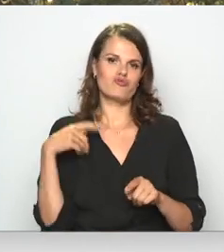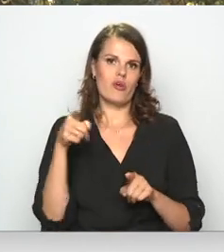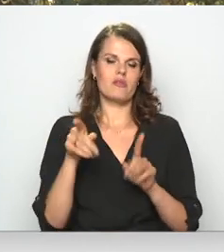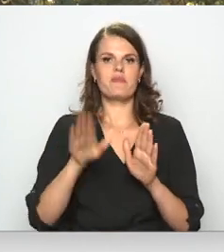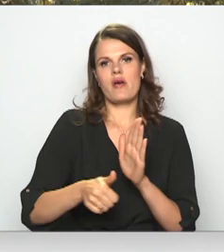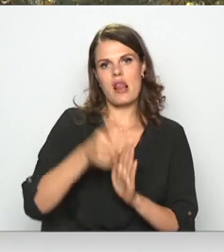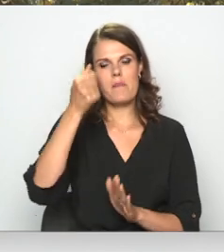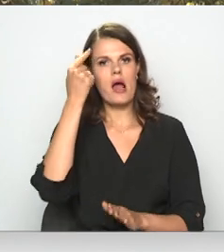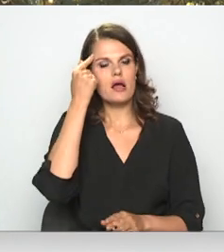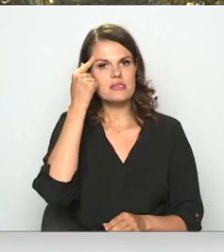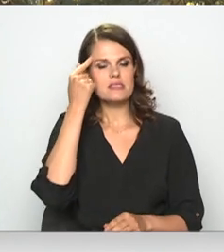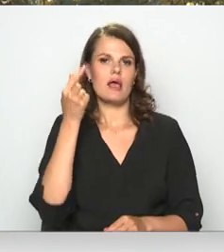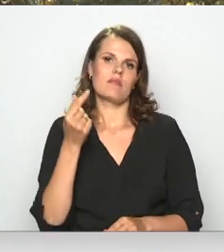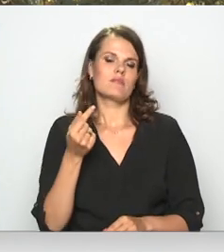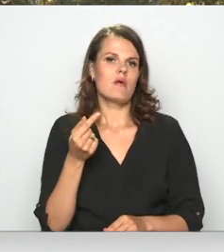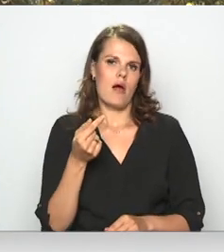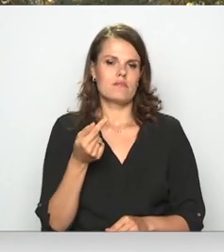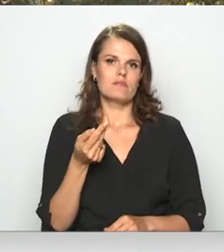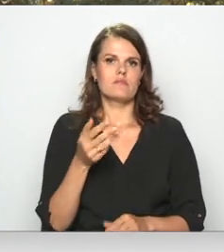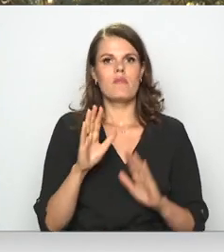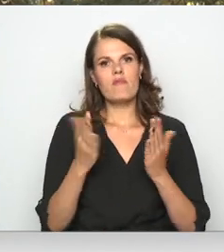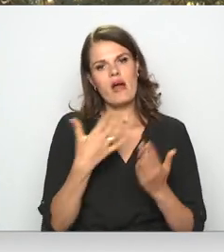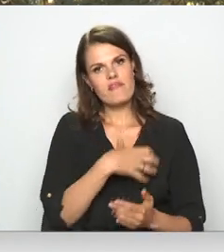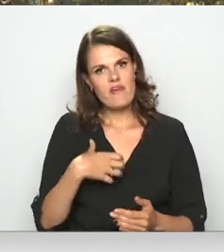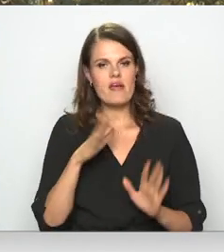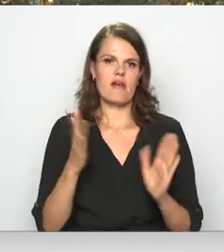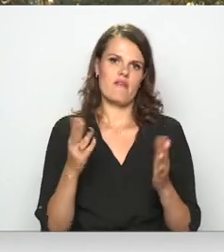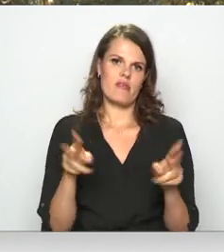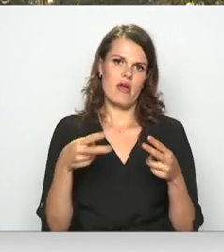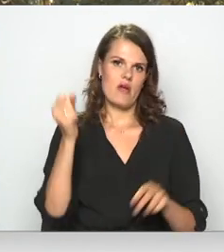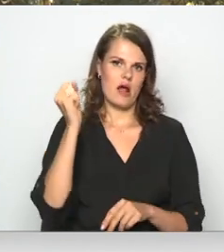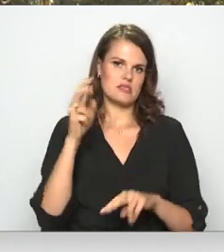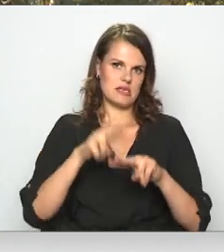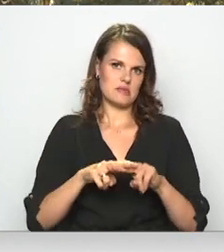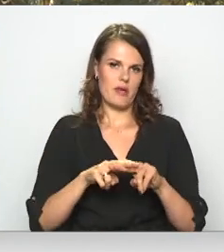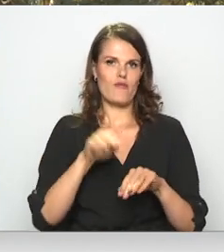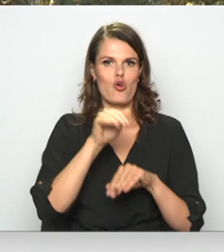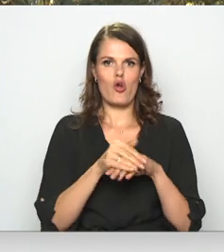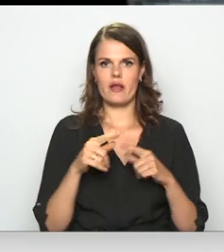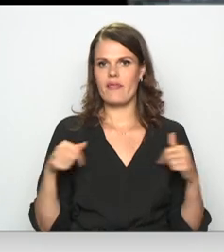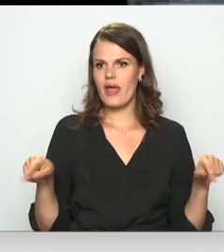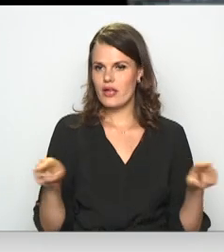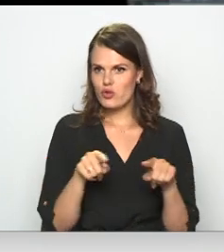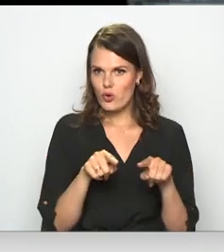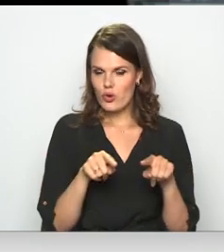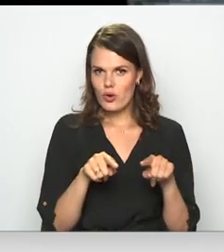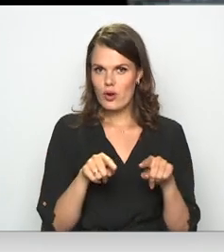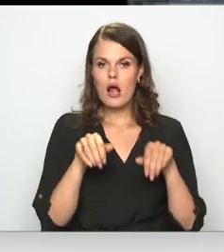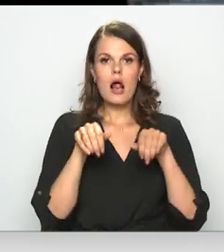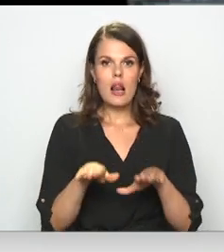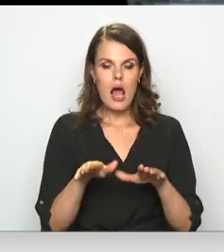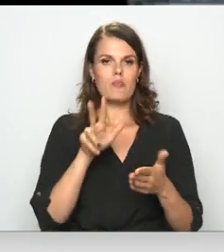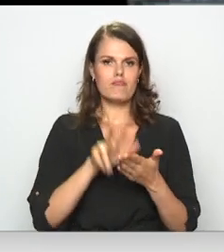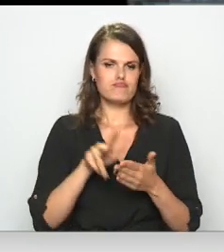vislabāk zina, vai ir šeit vajadzīgas azartspēles vai nav konkrētajā teritorijā. Lēmums